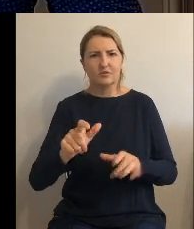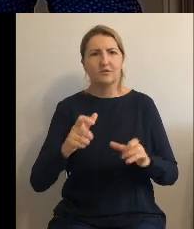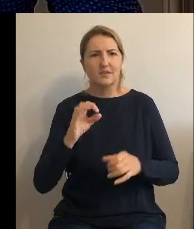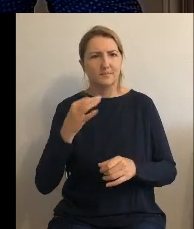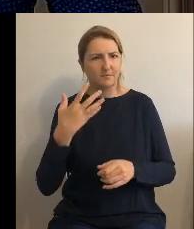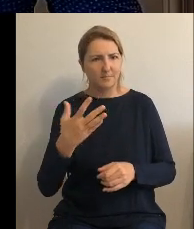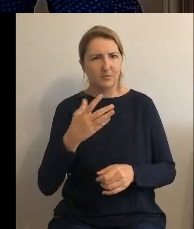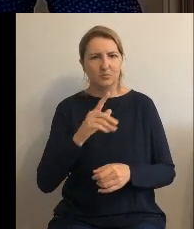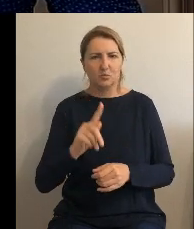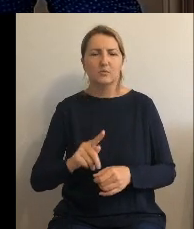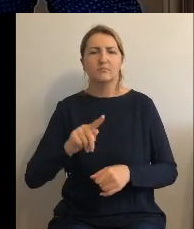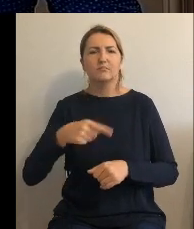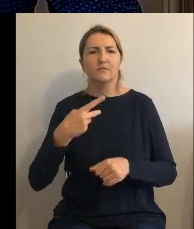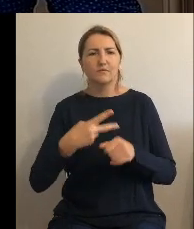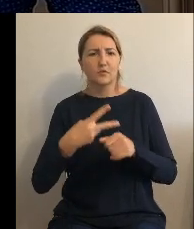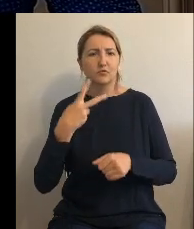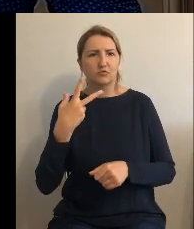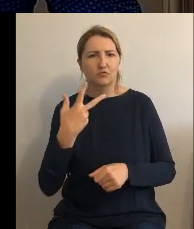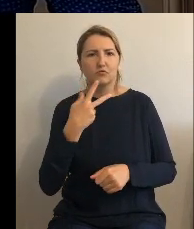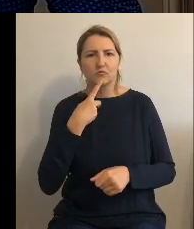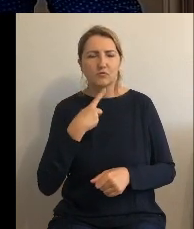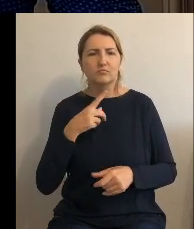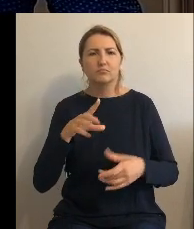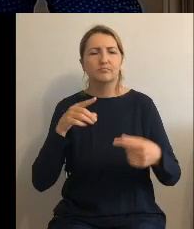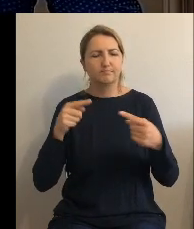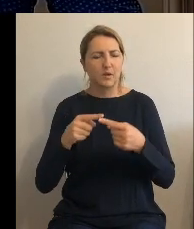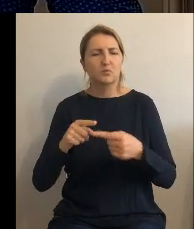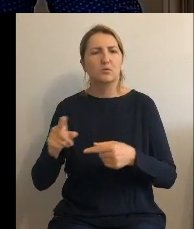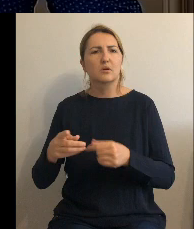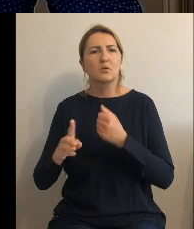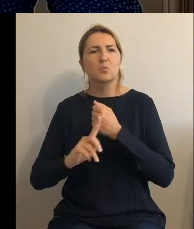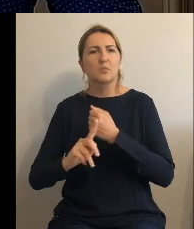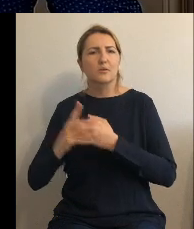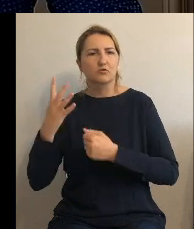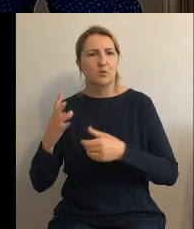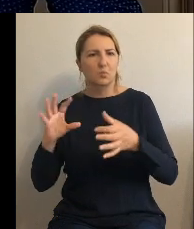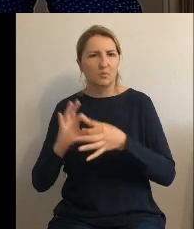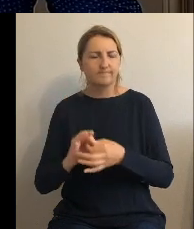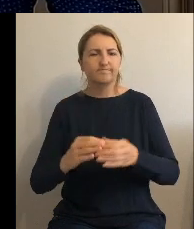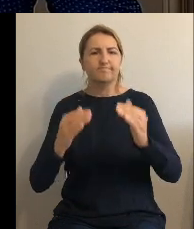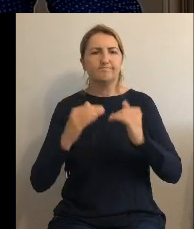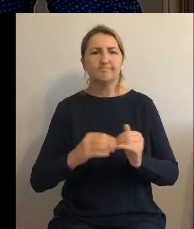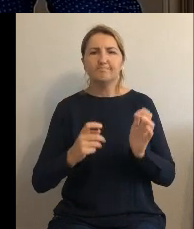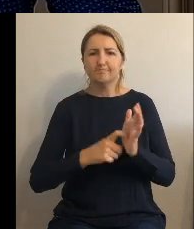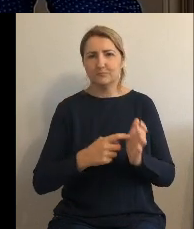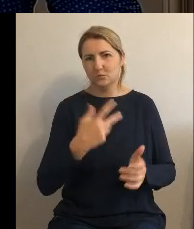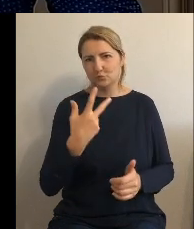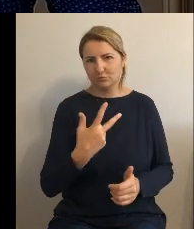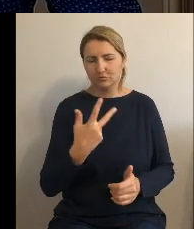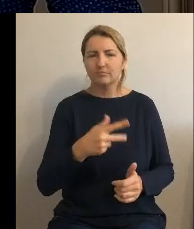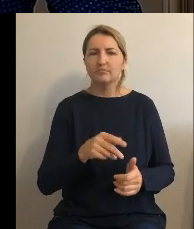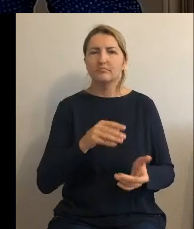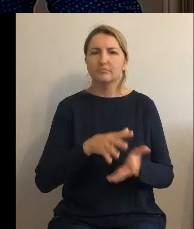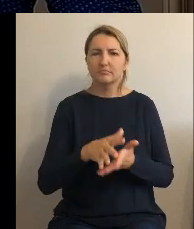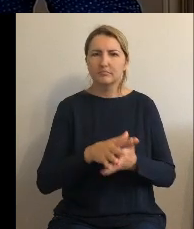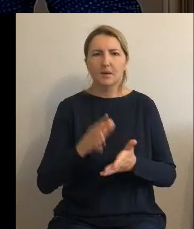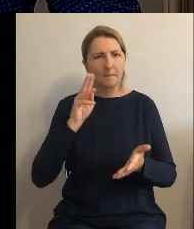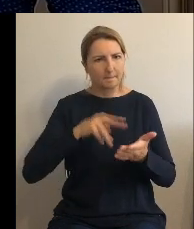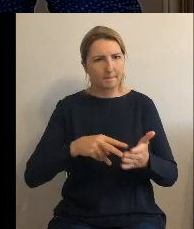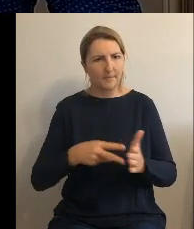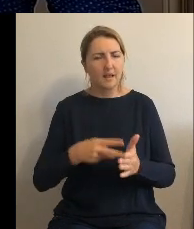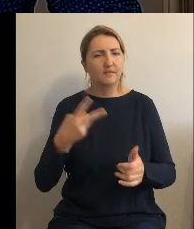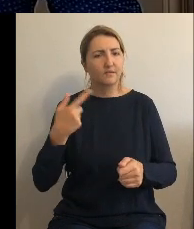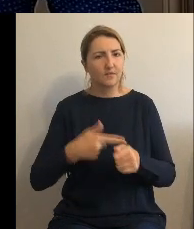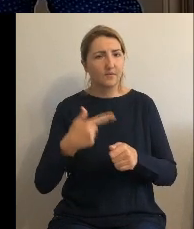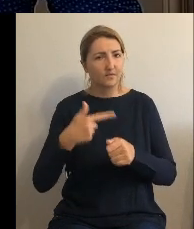Zgodnie z załącznikiem numer 4 do uchwały. Punkt 3. W załączniku numer 1 plan dochodów budżetu gminy Gruta na 2021 rok wprowadza się